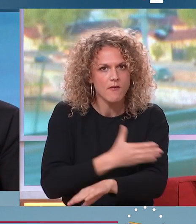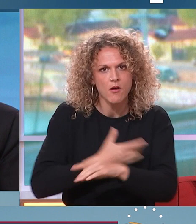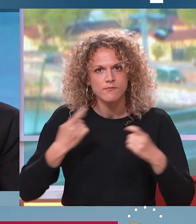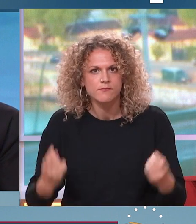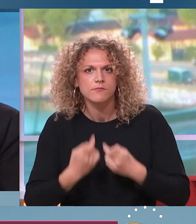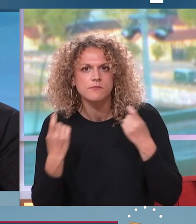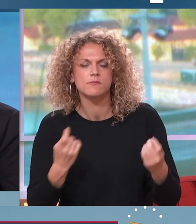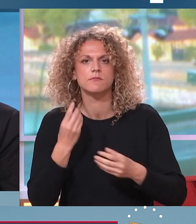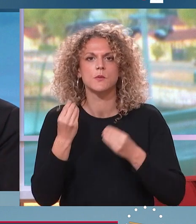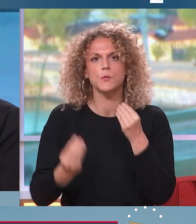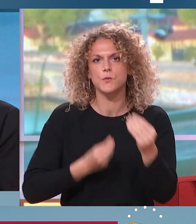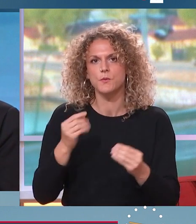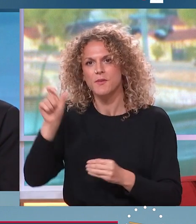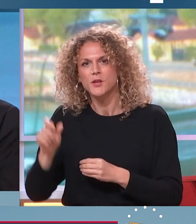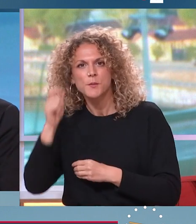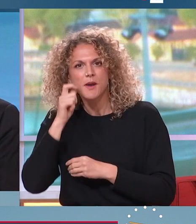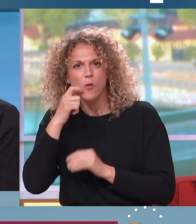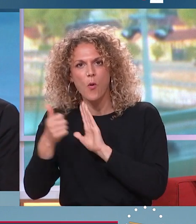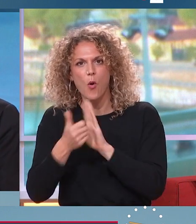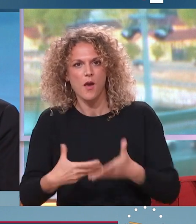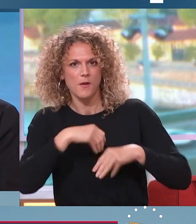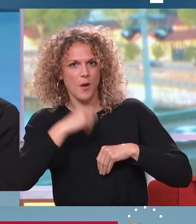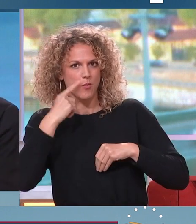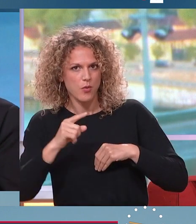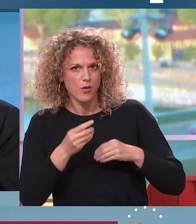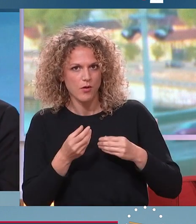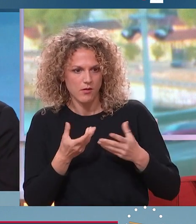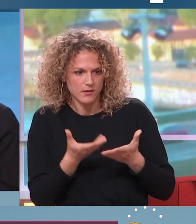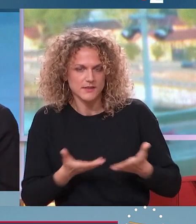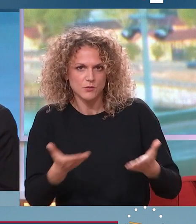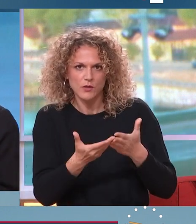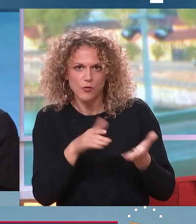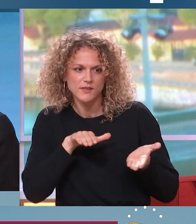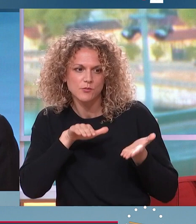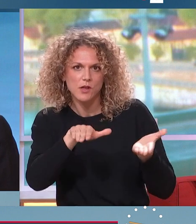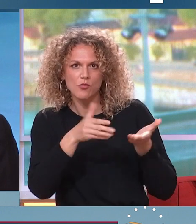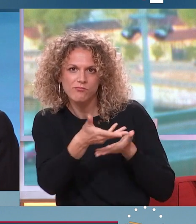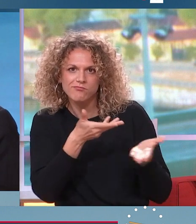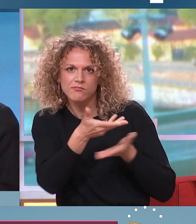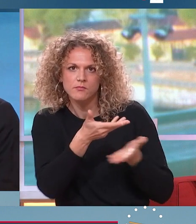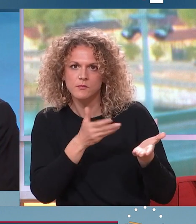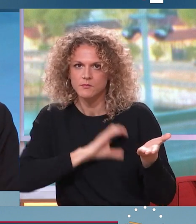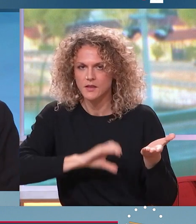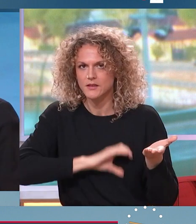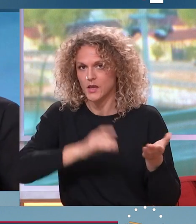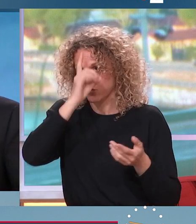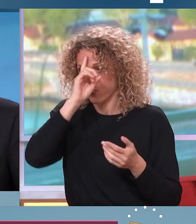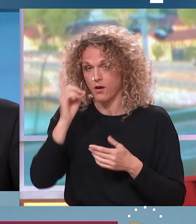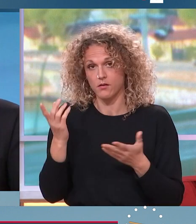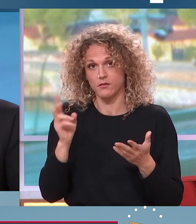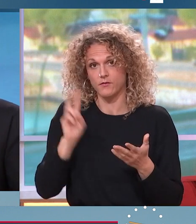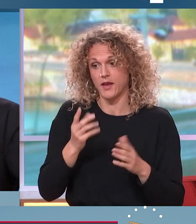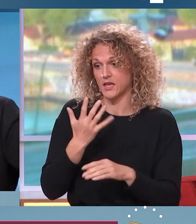quelqu'un joue le rôle d'Emmanuel Macron pour préparer ce rendez-vous qui avait été de la vie générale et, de son propre avis, pas très